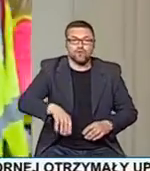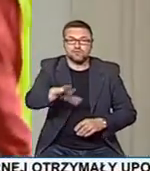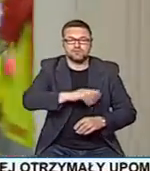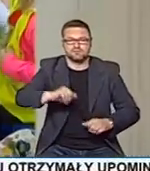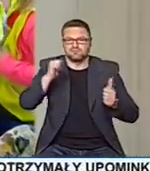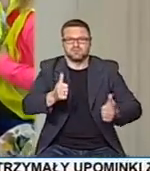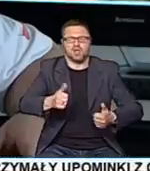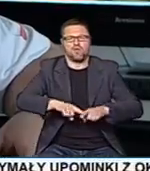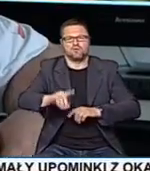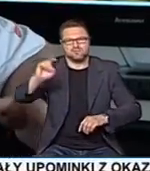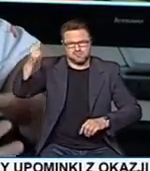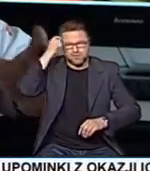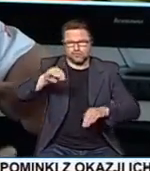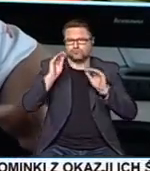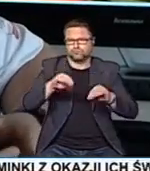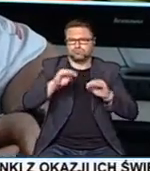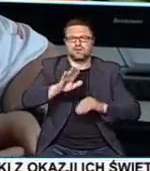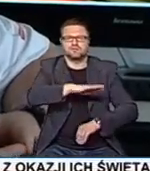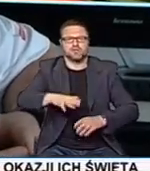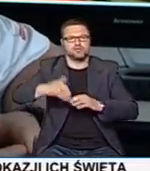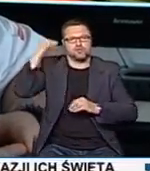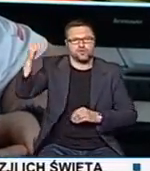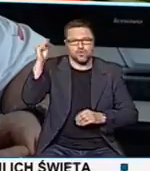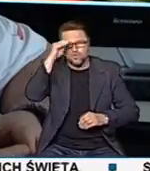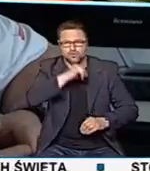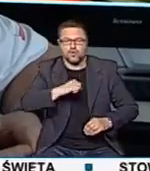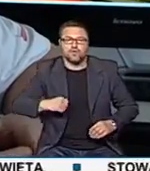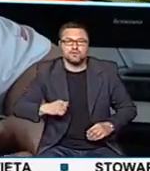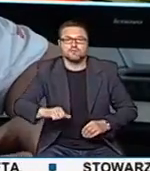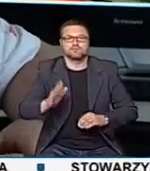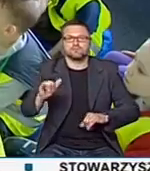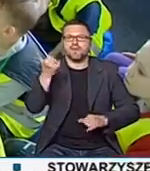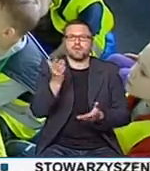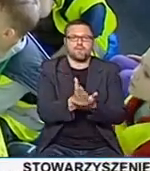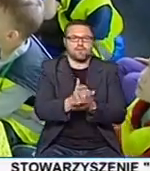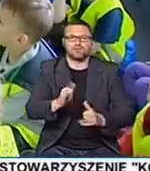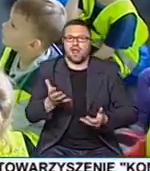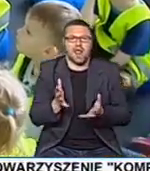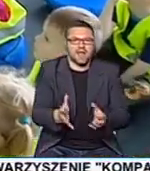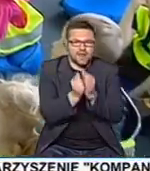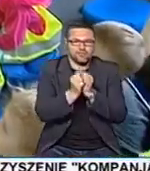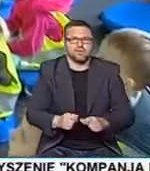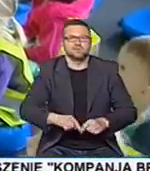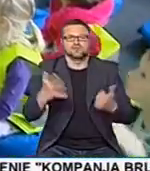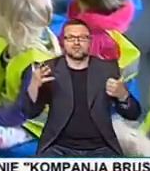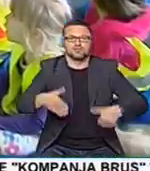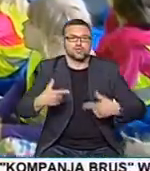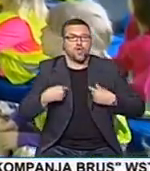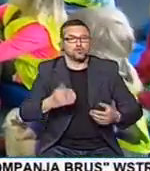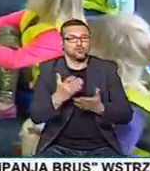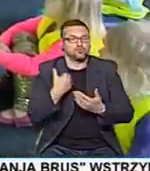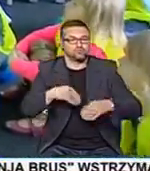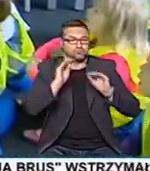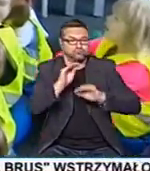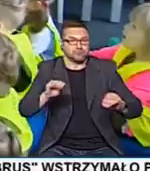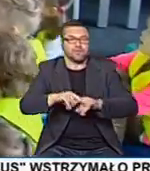stały element działalności Centrum. Dzieci, ale też dorośli uczą się m.in. udzielania pierwszej pomocy. Ponad 6 tys. osób zostało